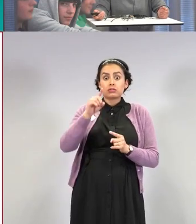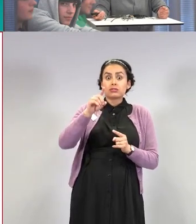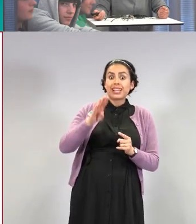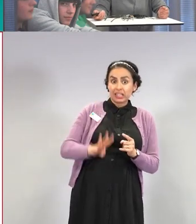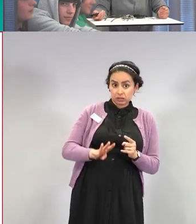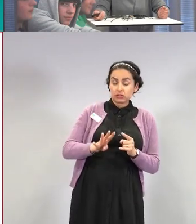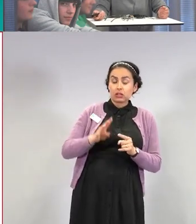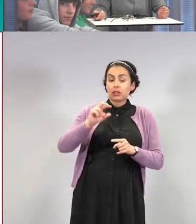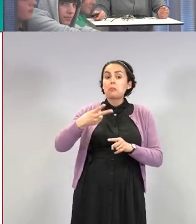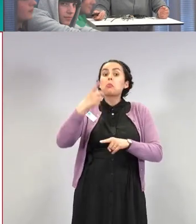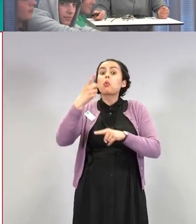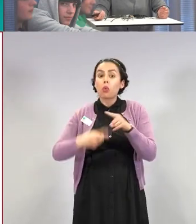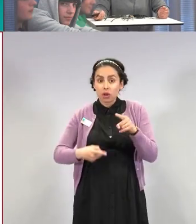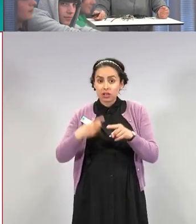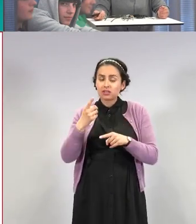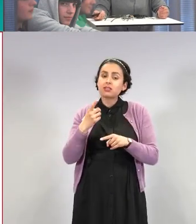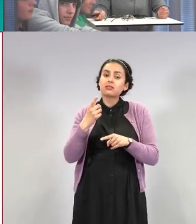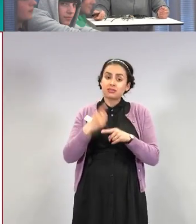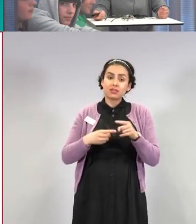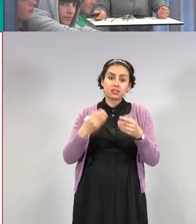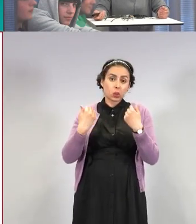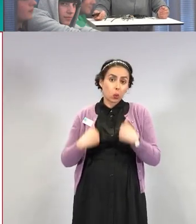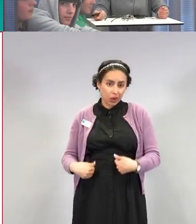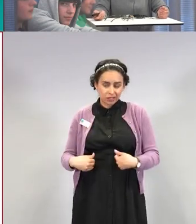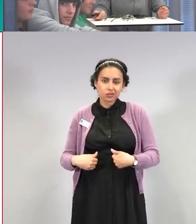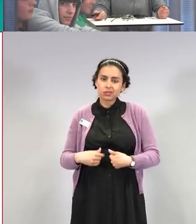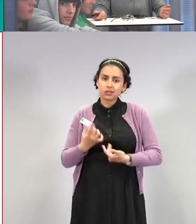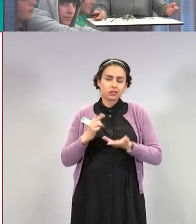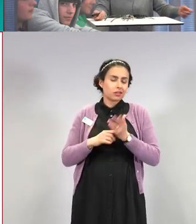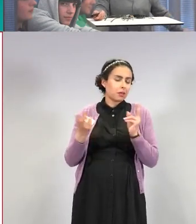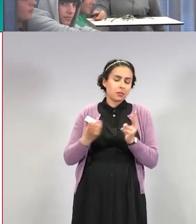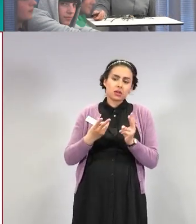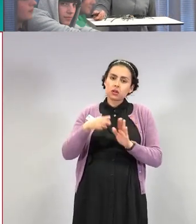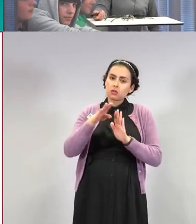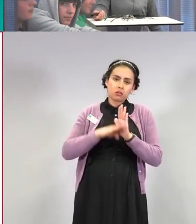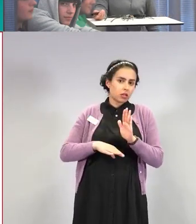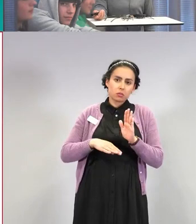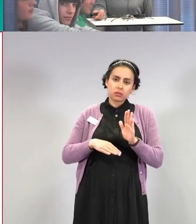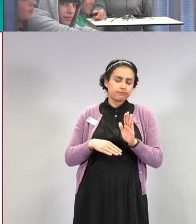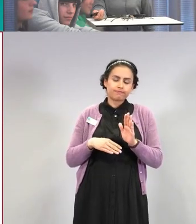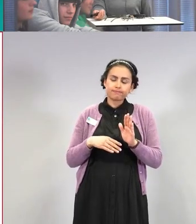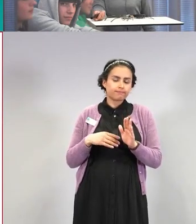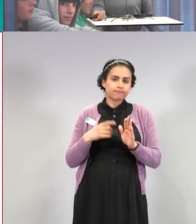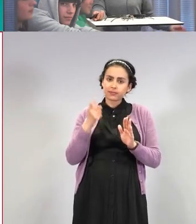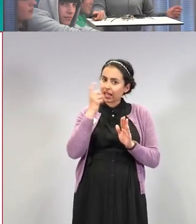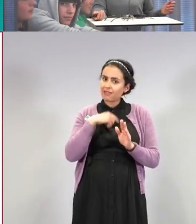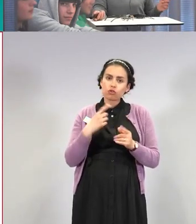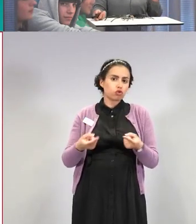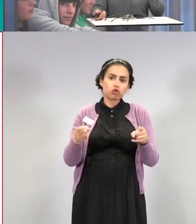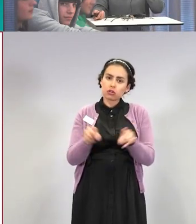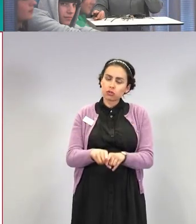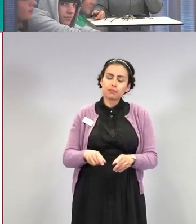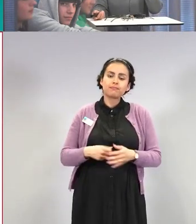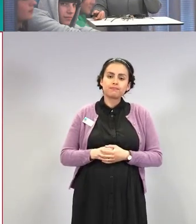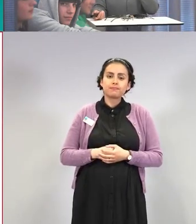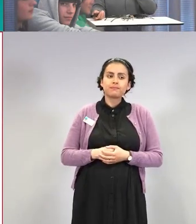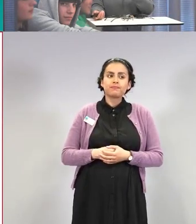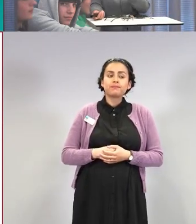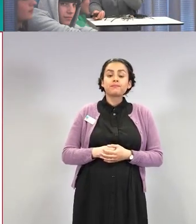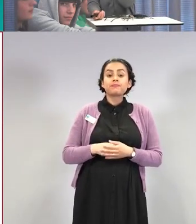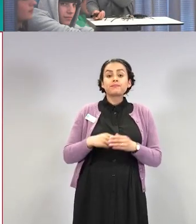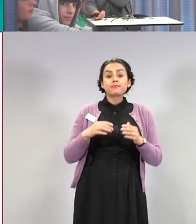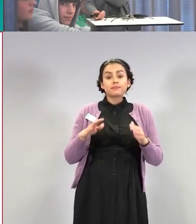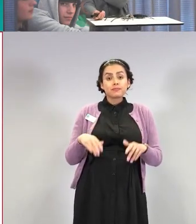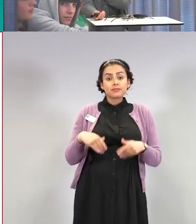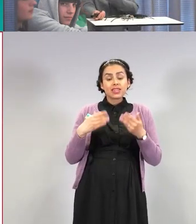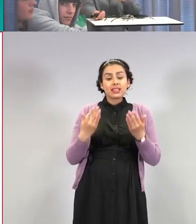puolet, niin tämmöinen ohjelma vaan ei olisi tullut kyseeseen. Ja tässä on vielä tästä